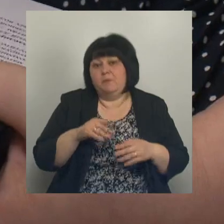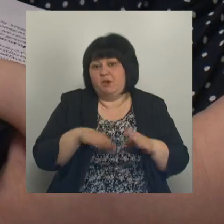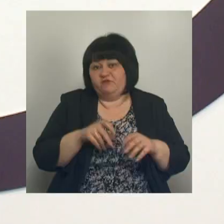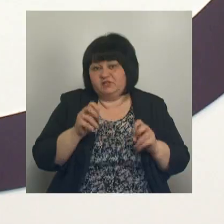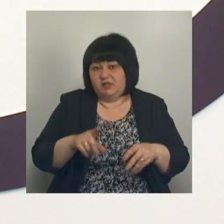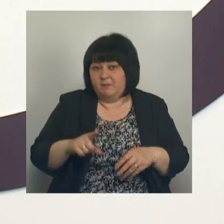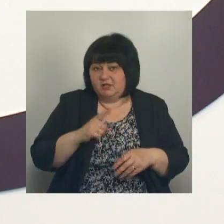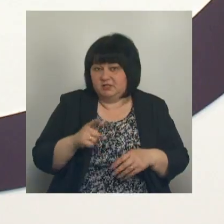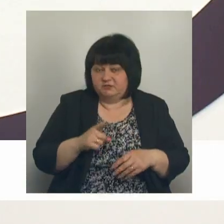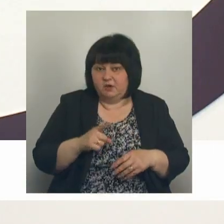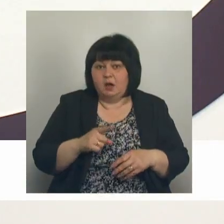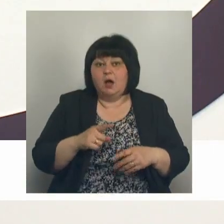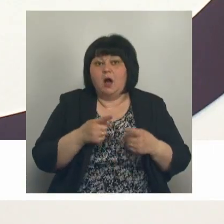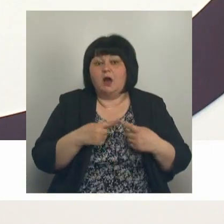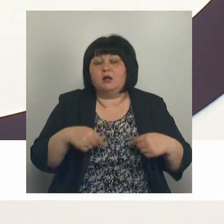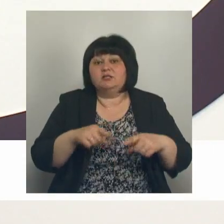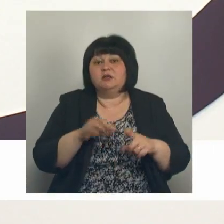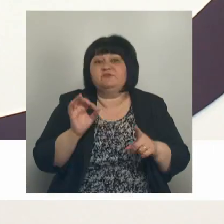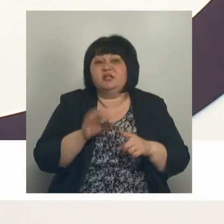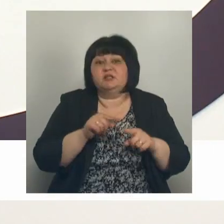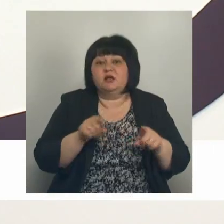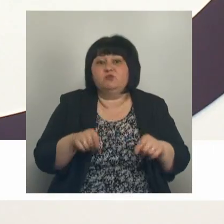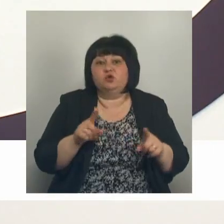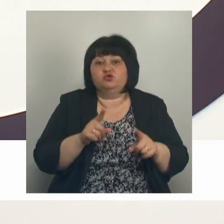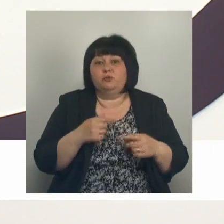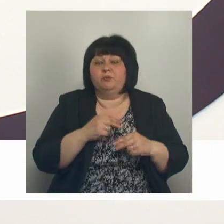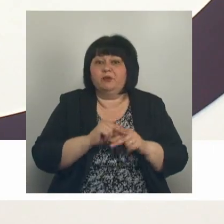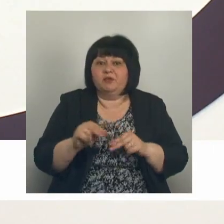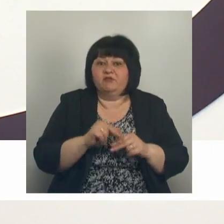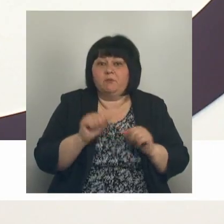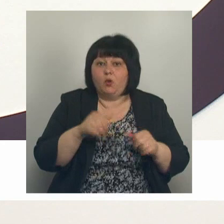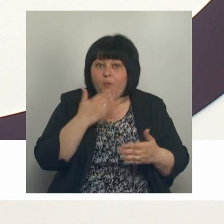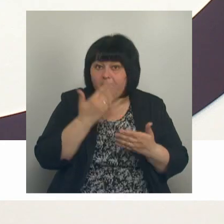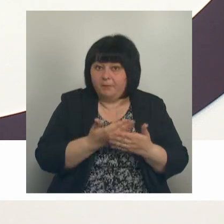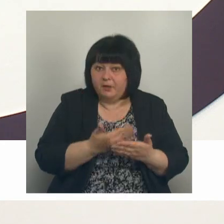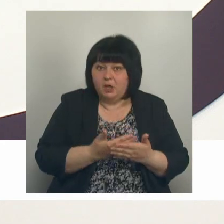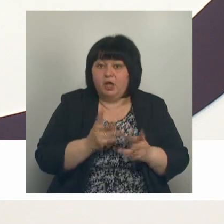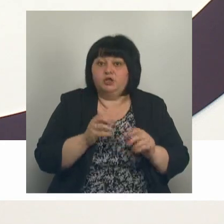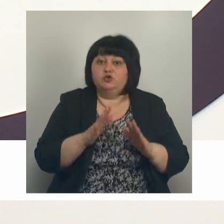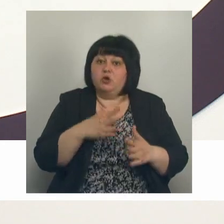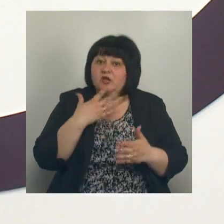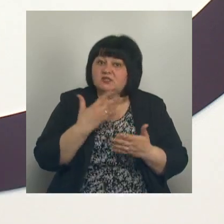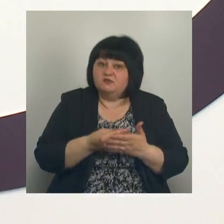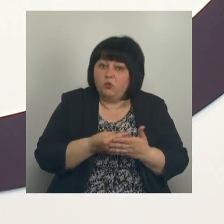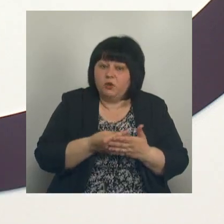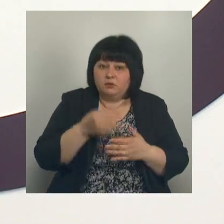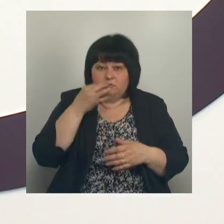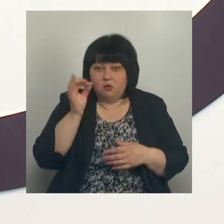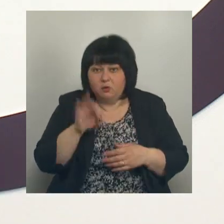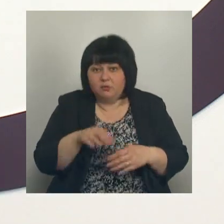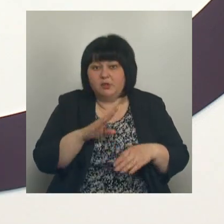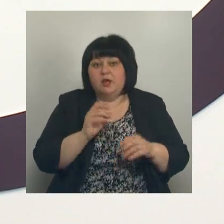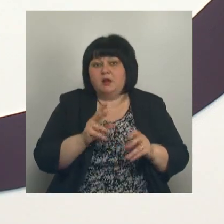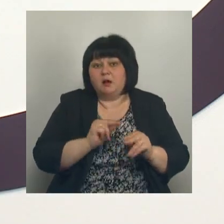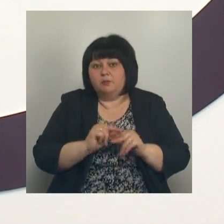Организовано в целях того, чтобы преподаватели могли продемонстрировать не только свой профессионализм в сфере